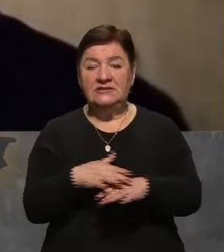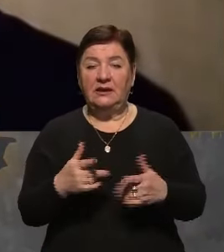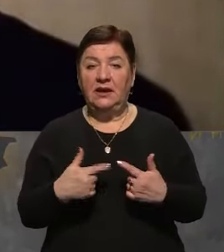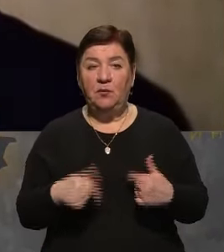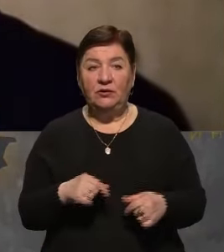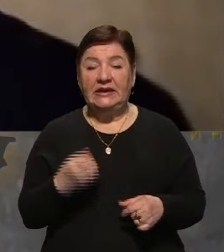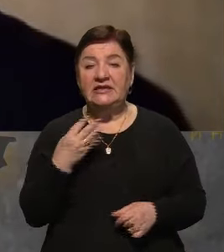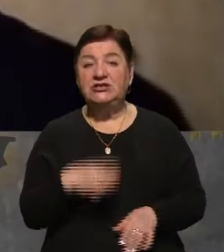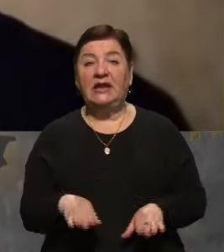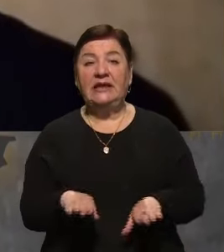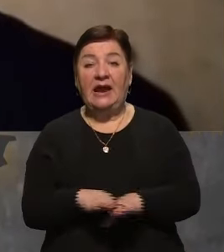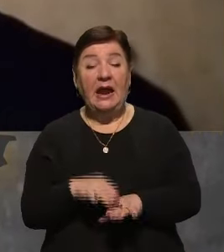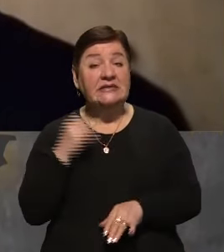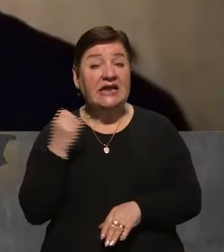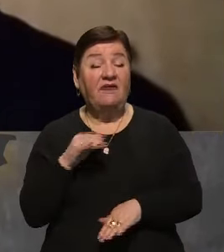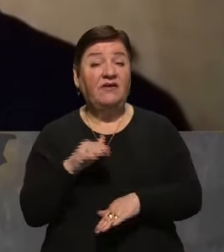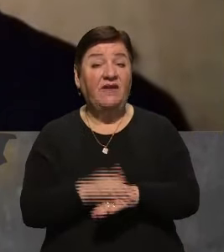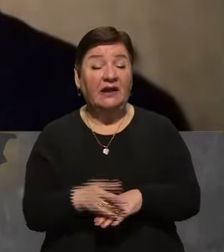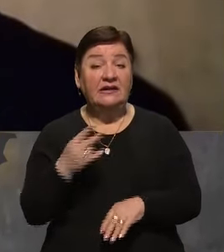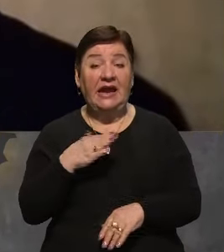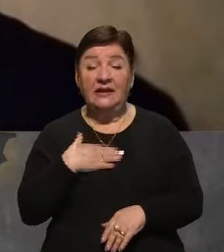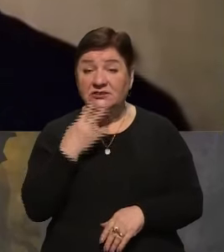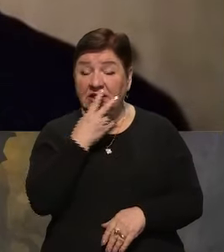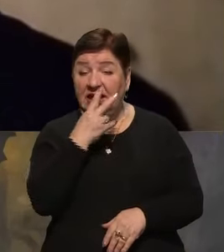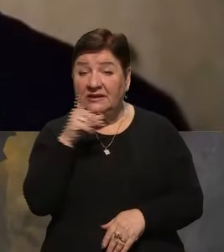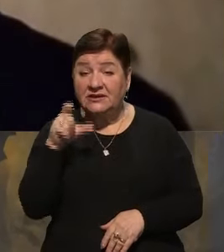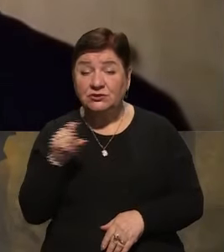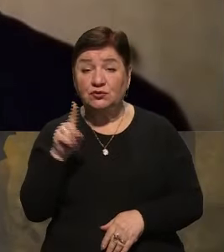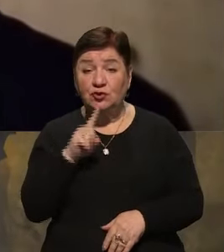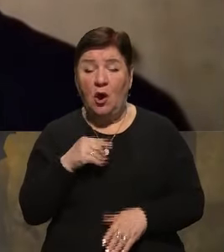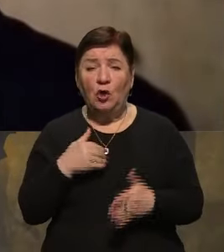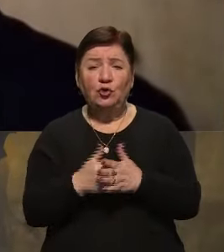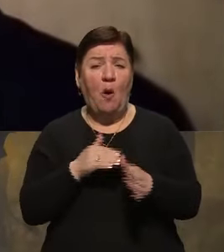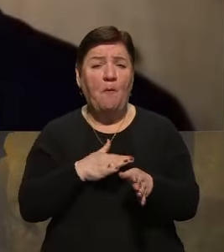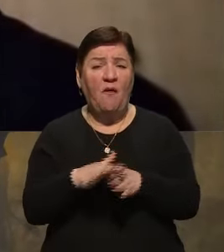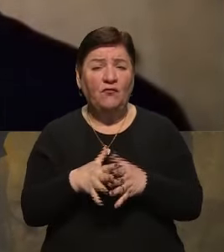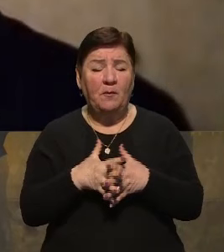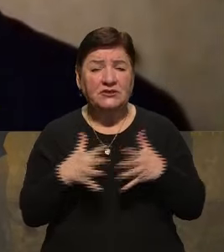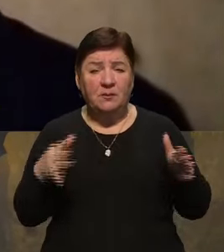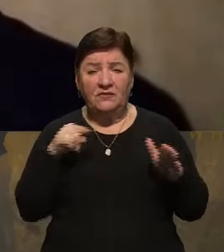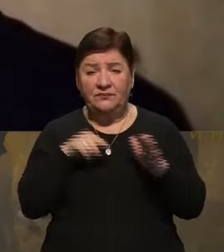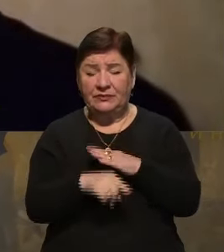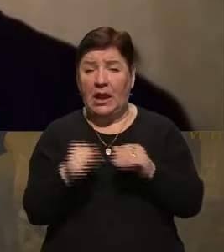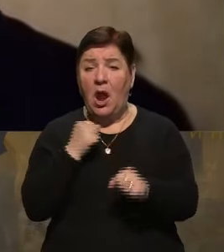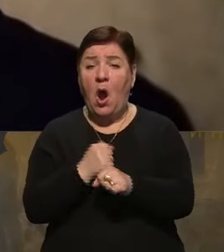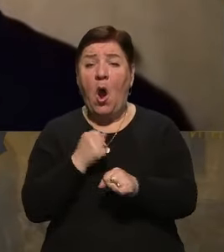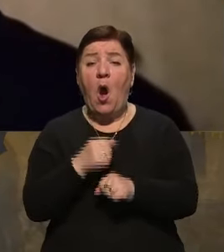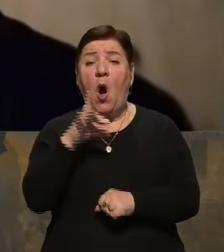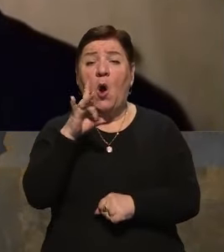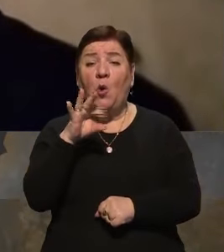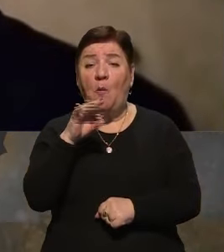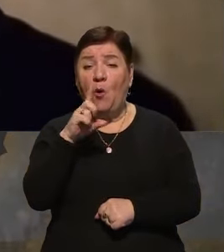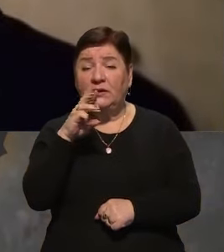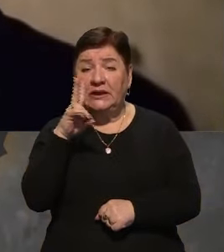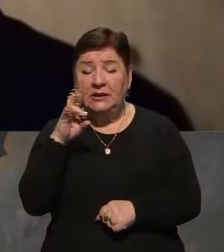І ще такий цікавий факт для наших глядачів, щоб вони розуміли, до повномасштабного вторгнення в роботі проживало